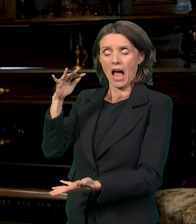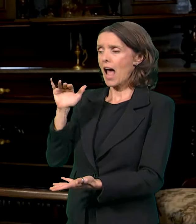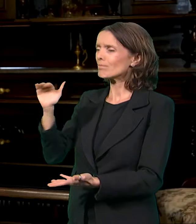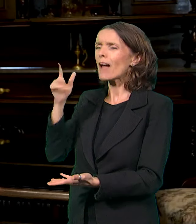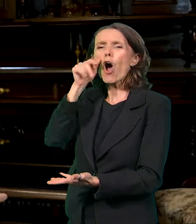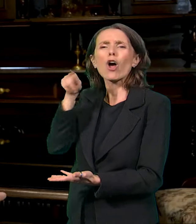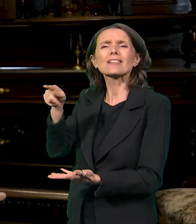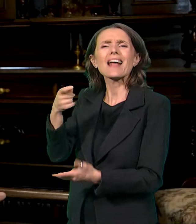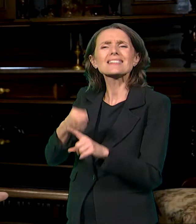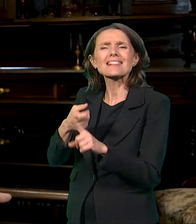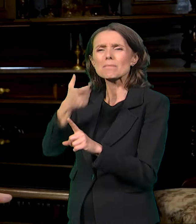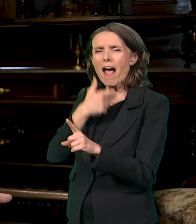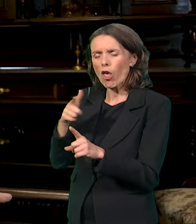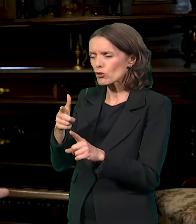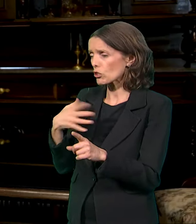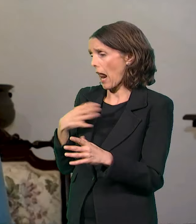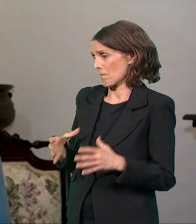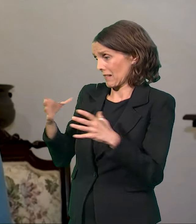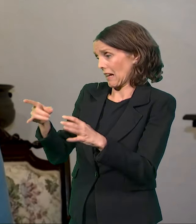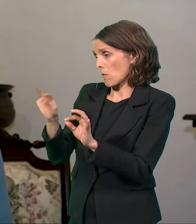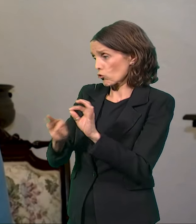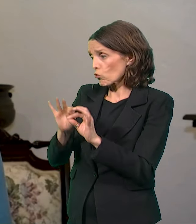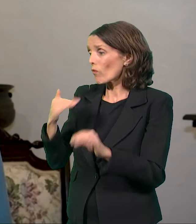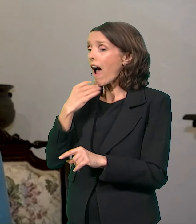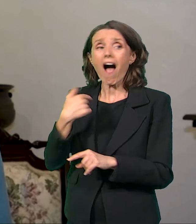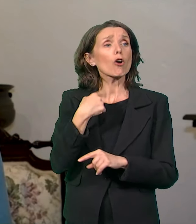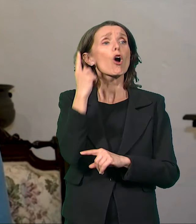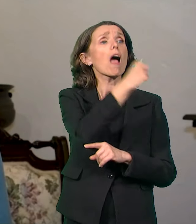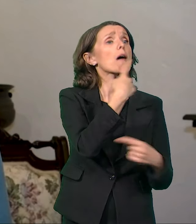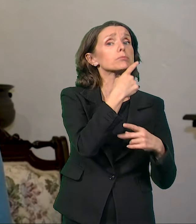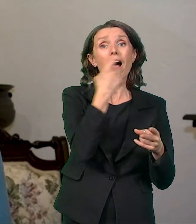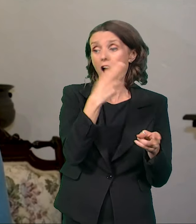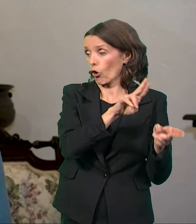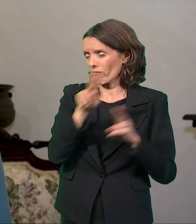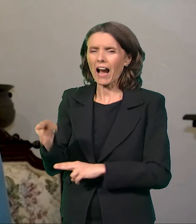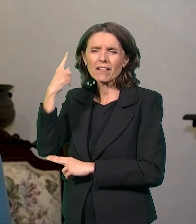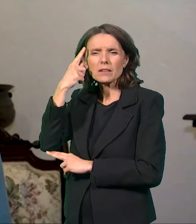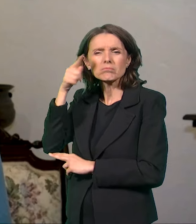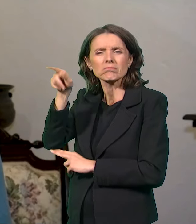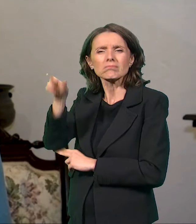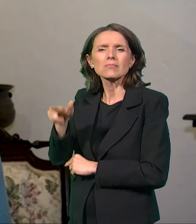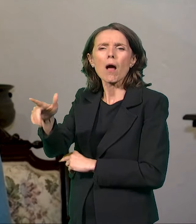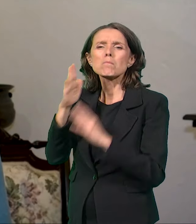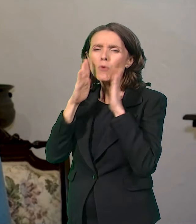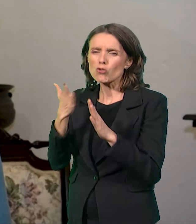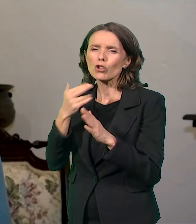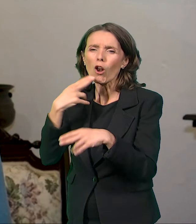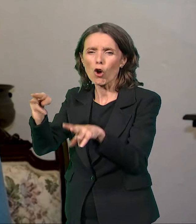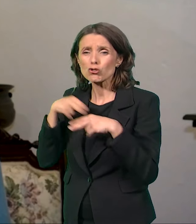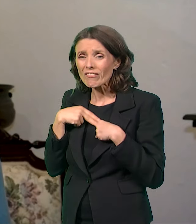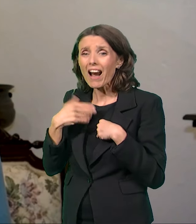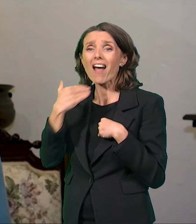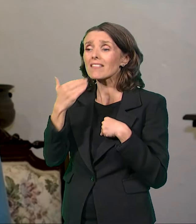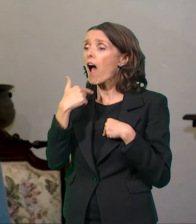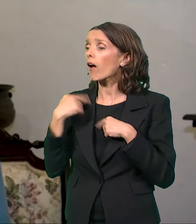ti bilo. I zapravo, eto, nažalost, paša se nije vratio, ali Krsmanovići su na osnovu tog bureta,